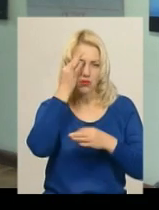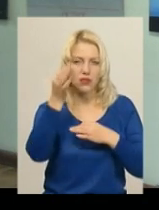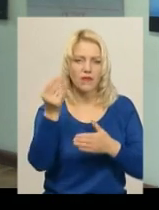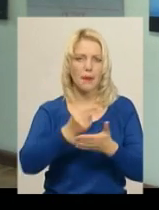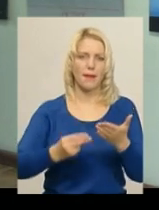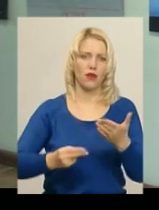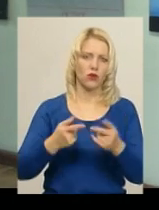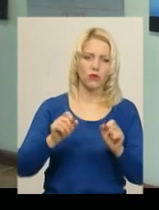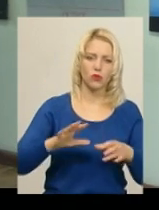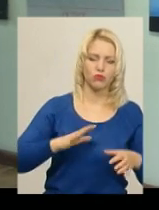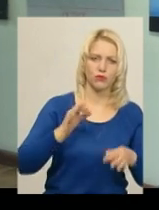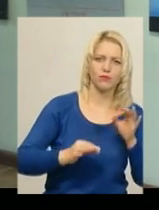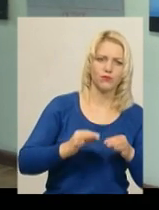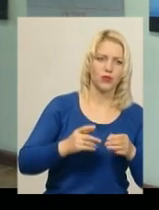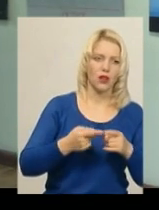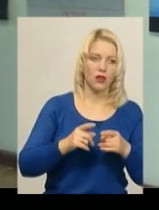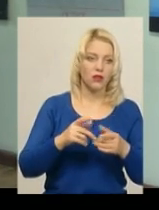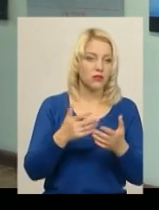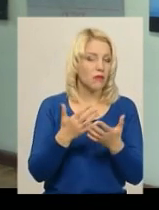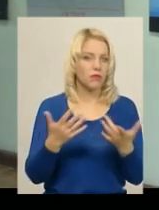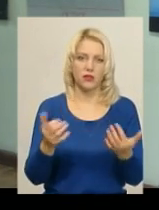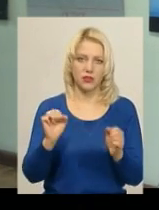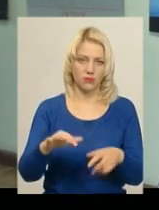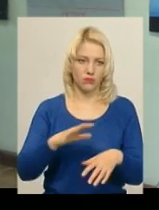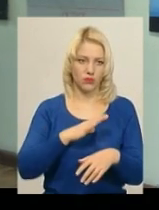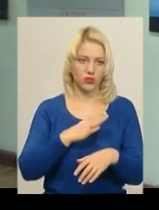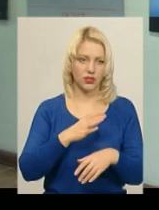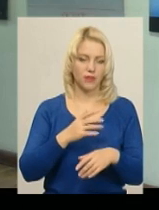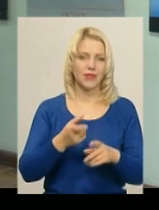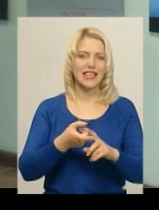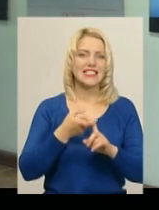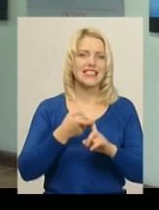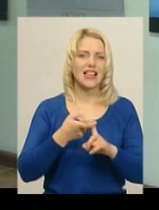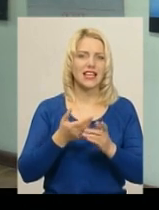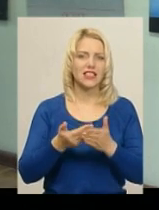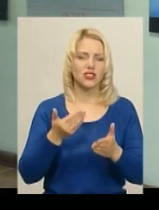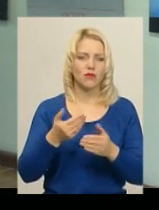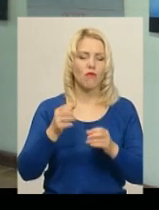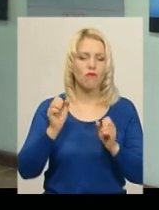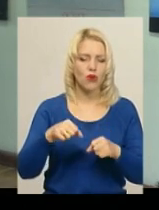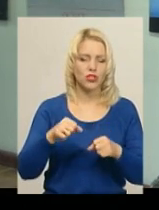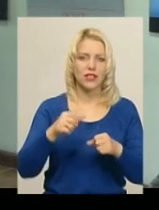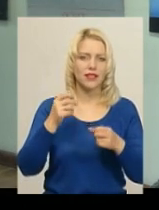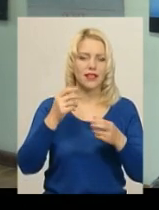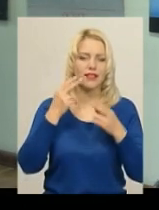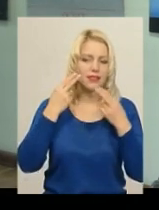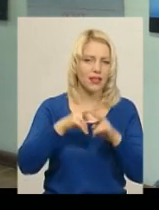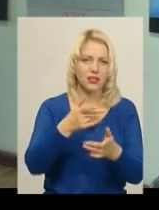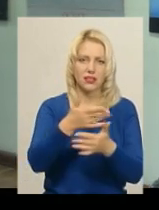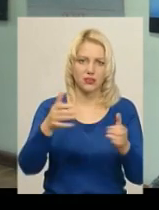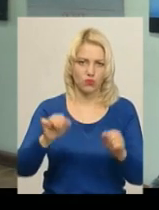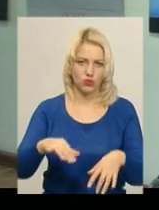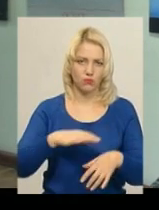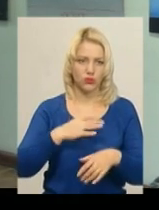може бути шрифт, там може не бути шрифт. Тобто художник палітру змусить володіти технікою абсолютно, тому що